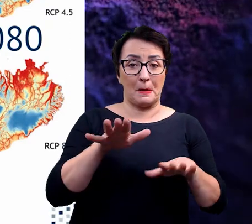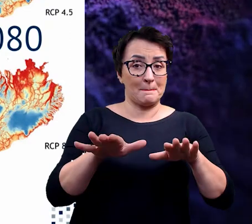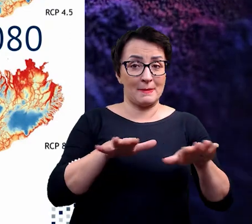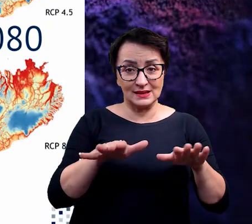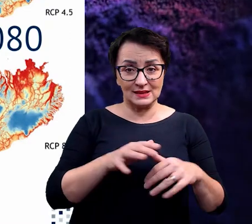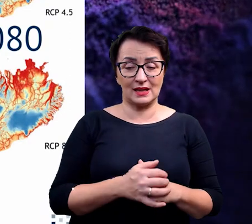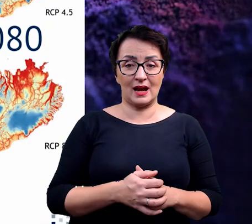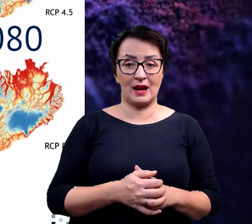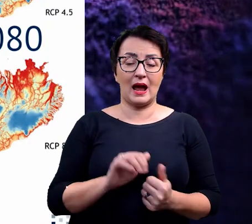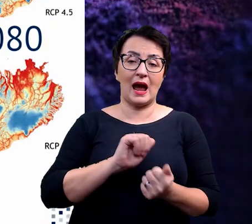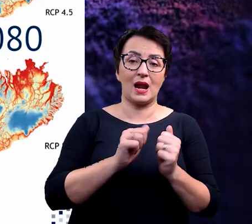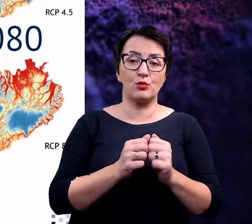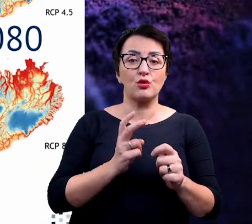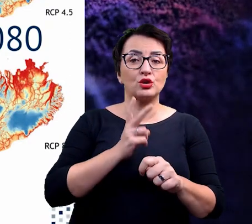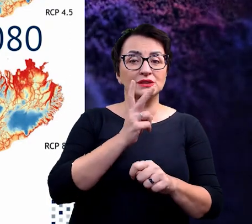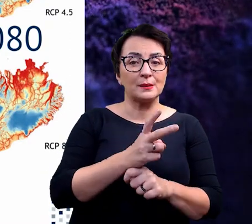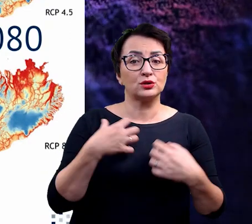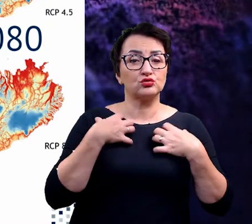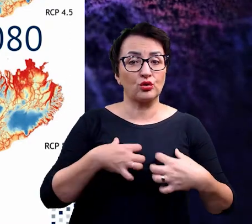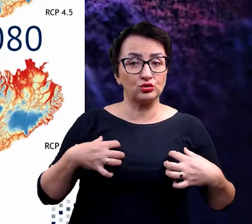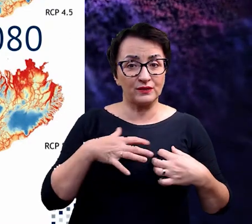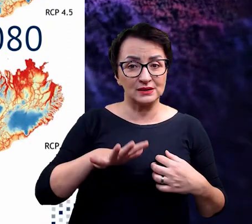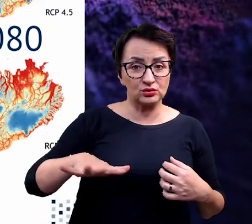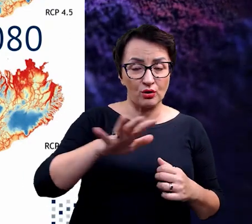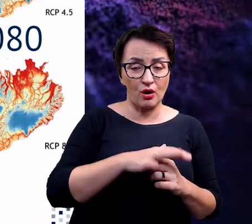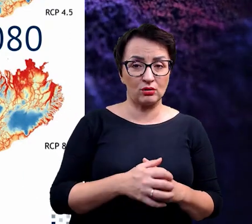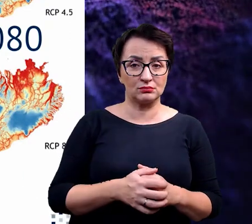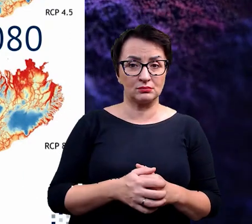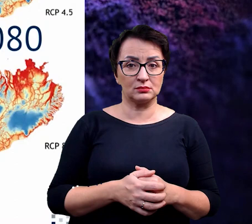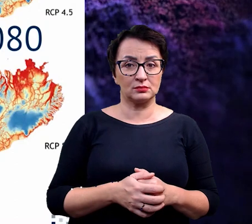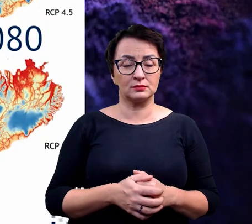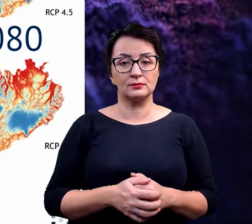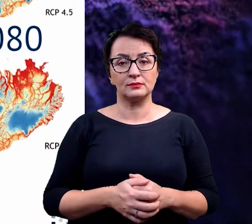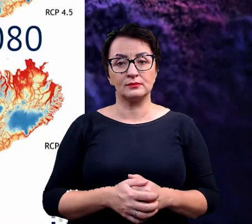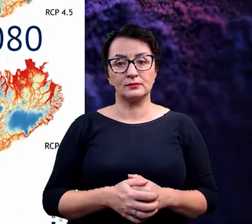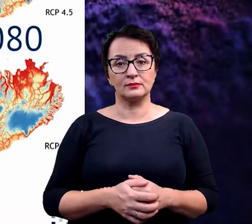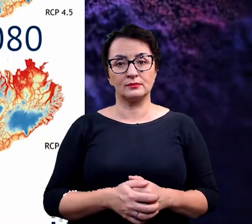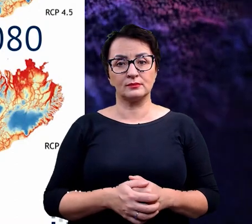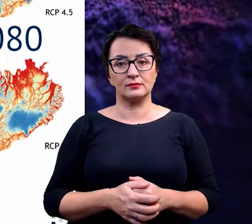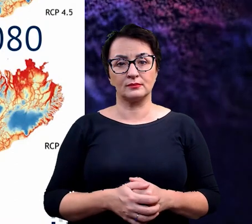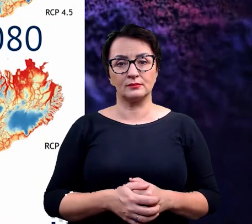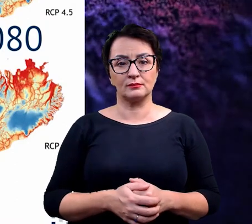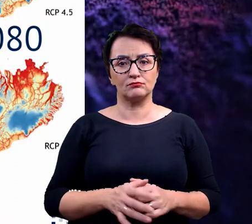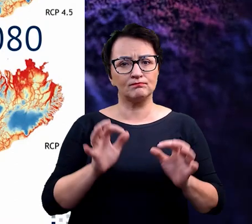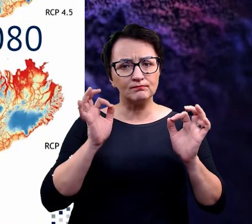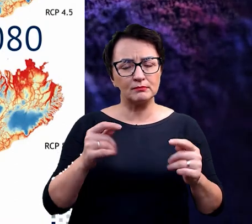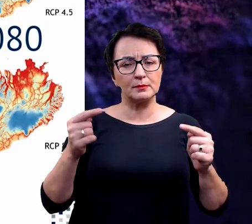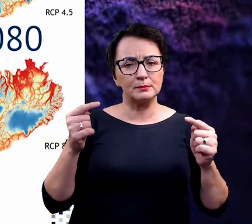czy powiedzmy, dostępne środowisko, które jest dobre,